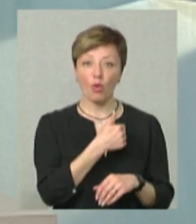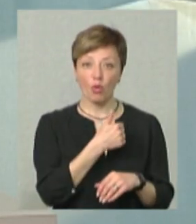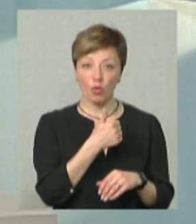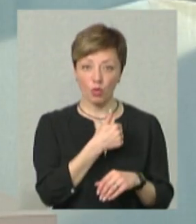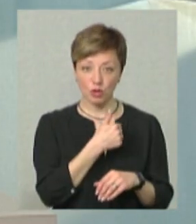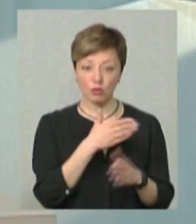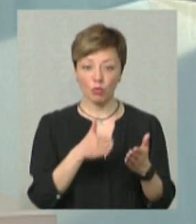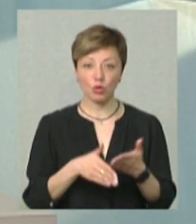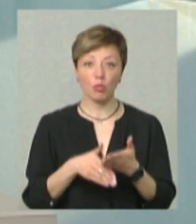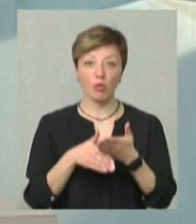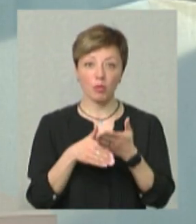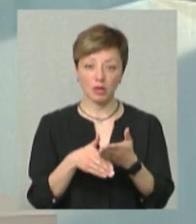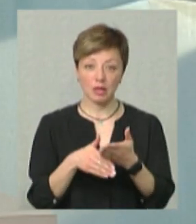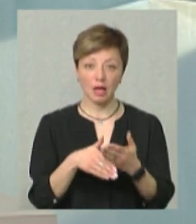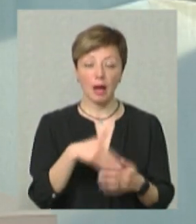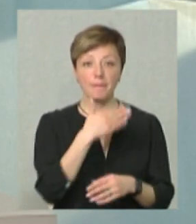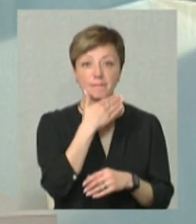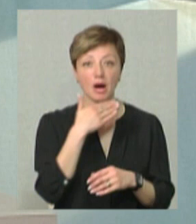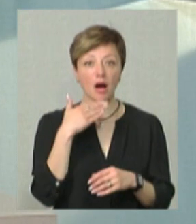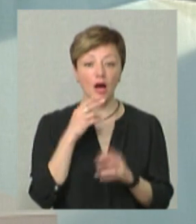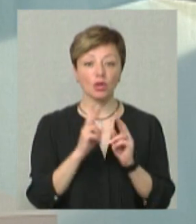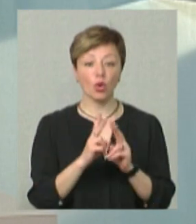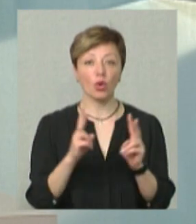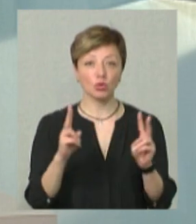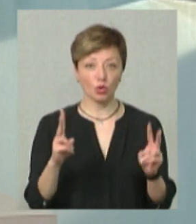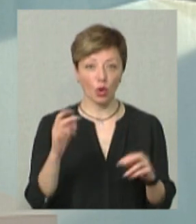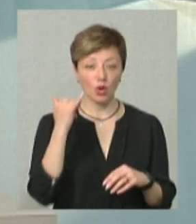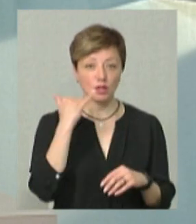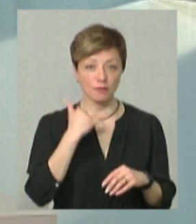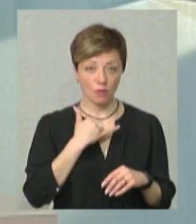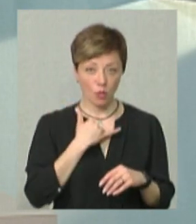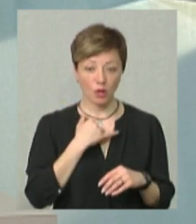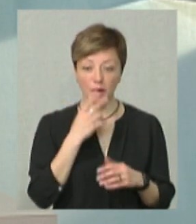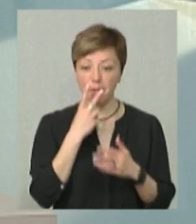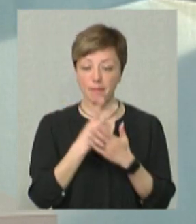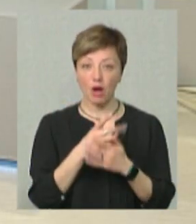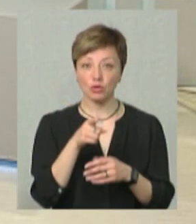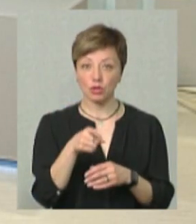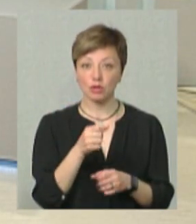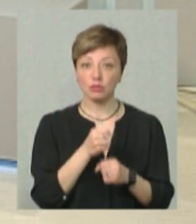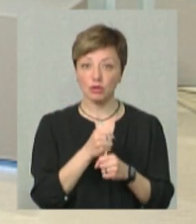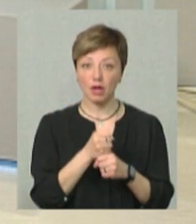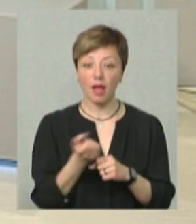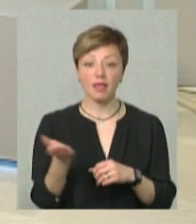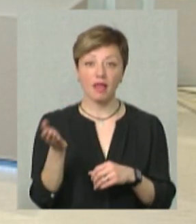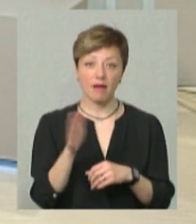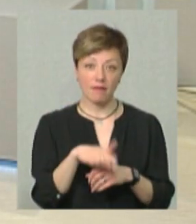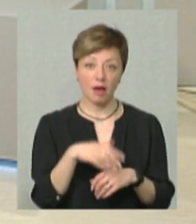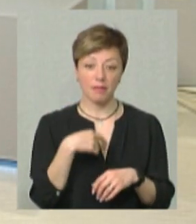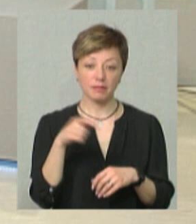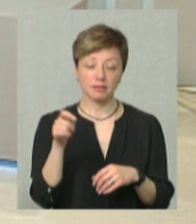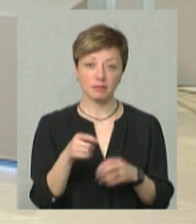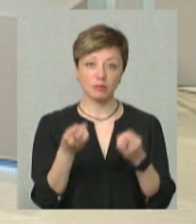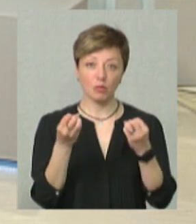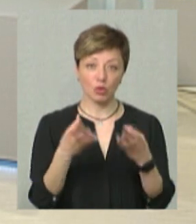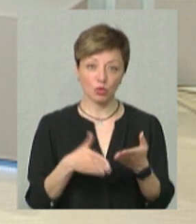допомогти. Тобто, багато хто дзвонить, «Я бачу, ти що робиш, давай я до тебе приїду і